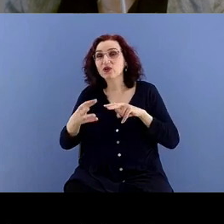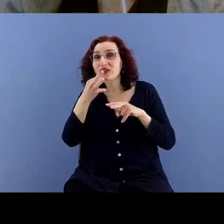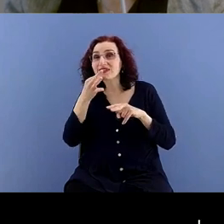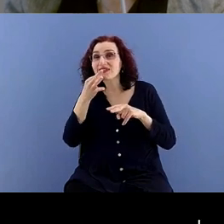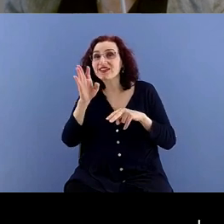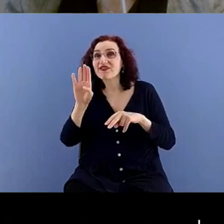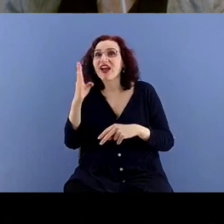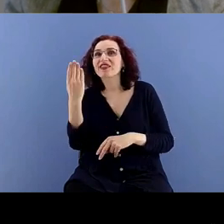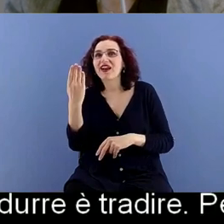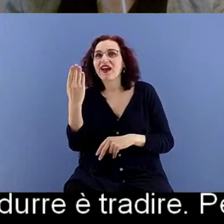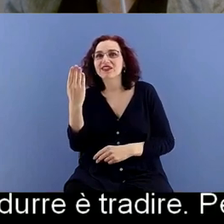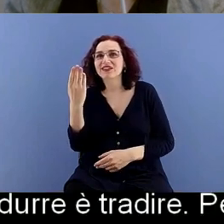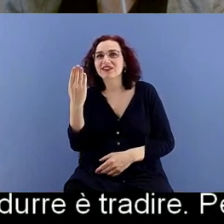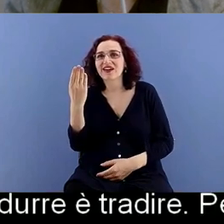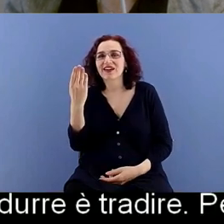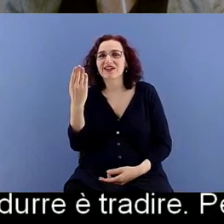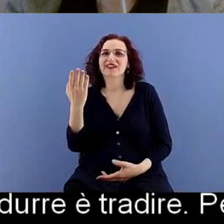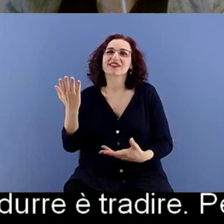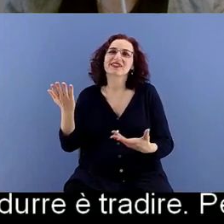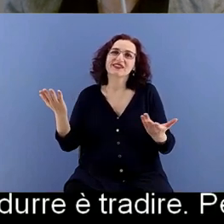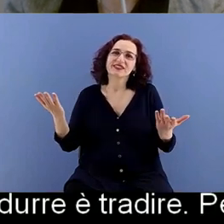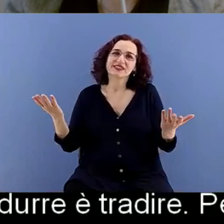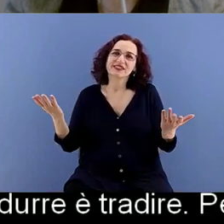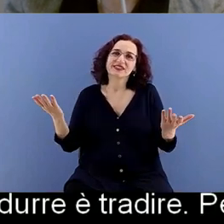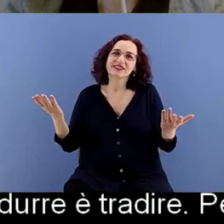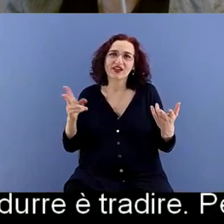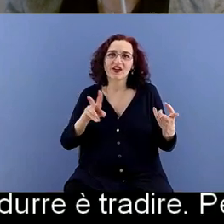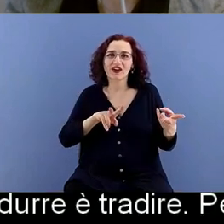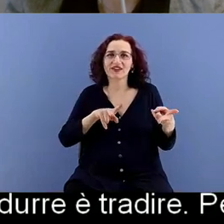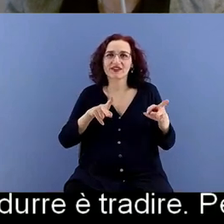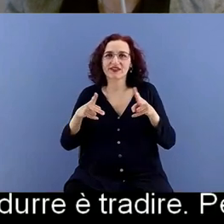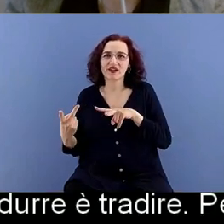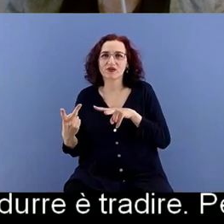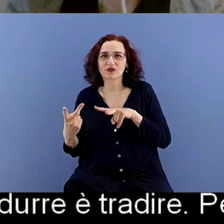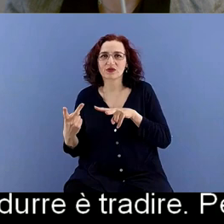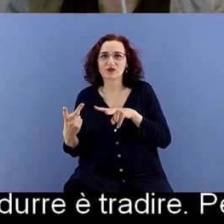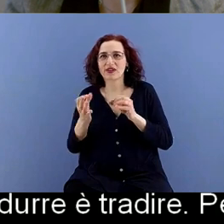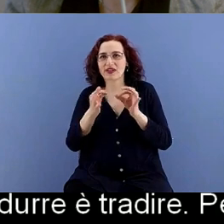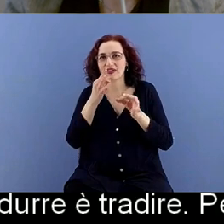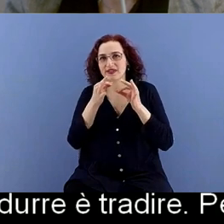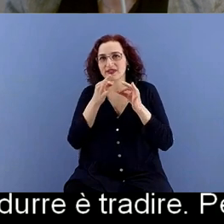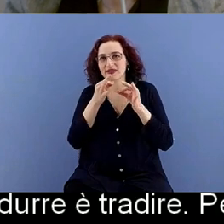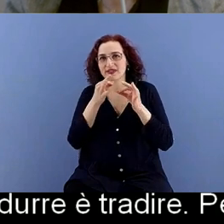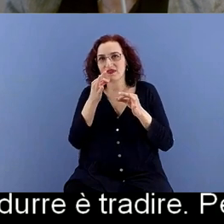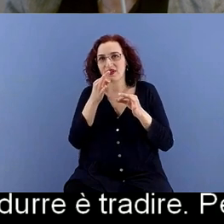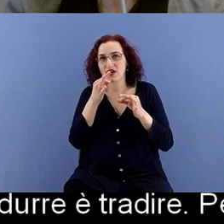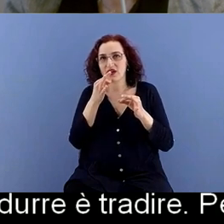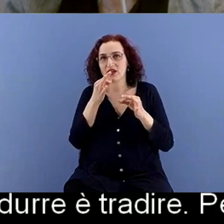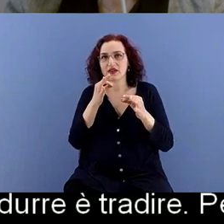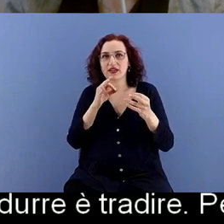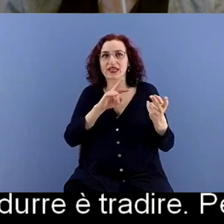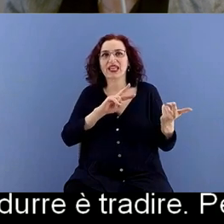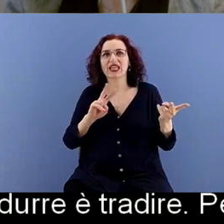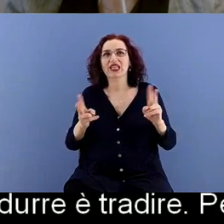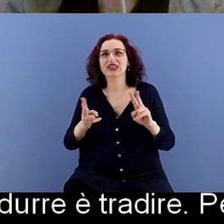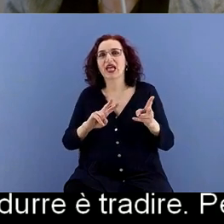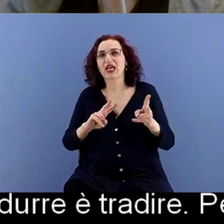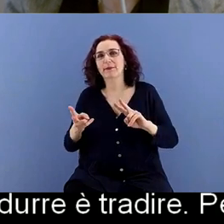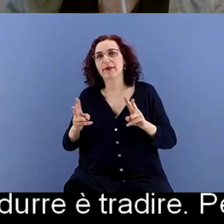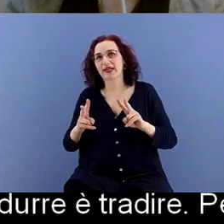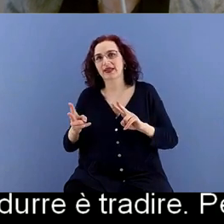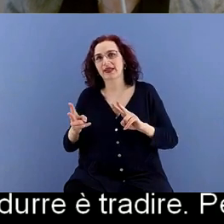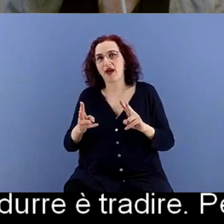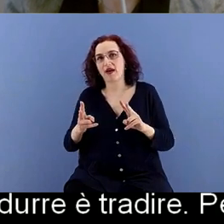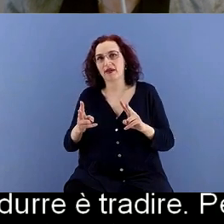cui il fatto di tradurre significa comunque di interpretare ad esempio nel